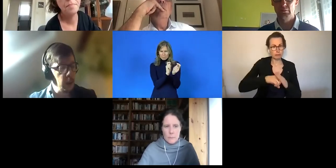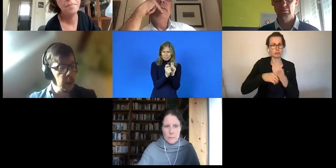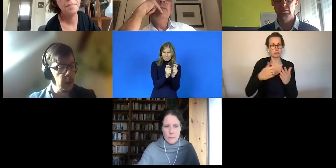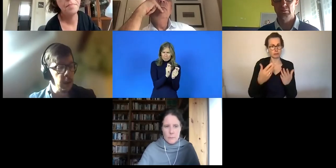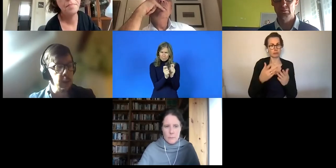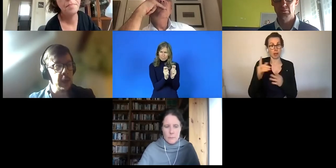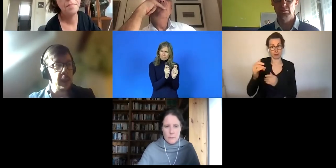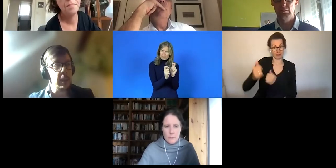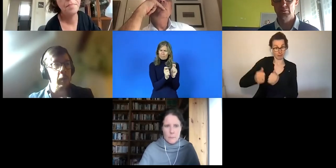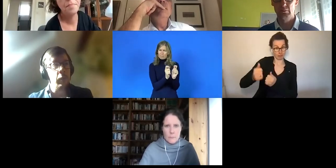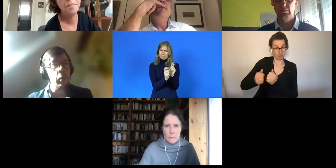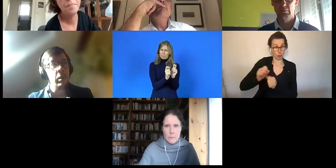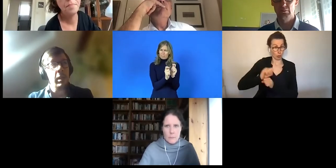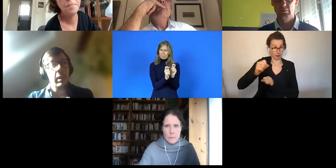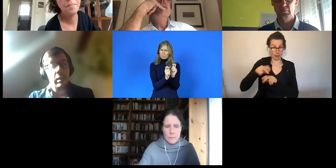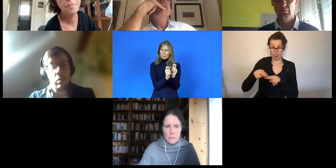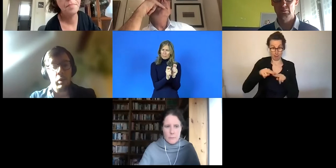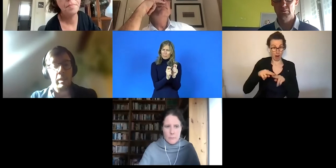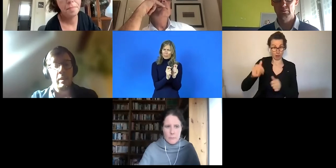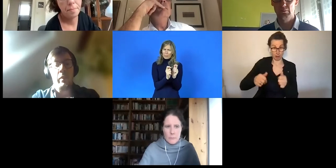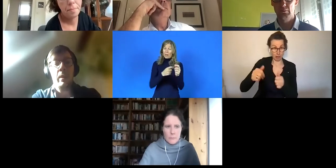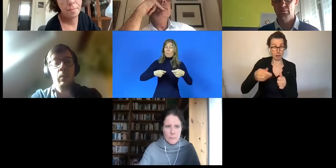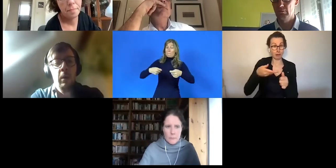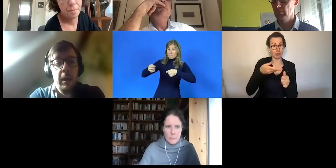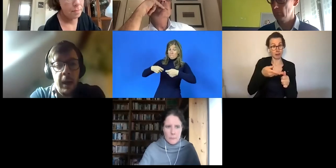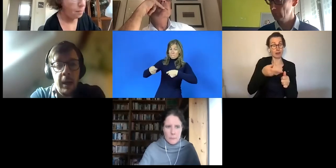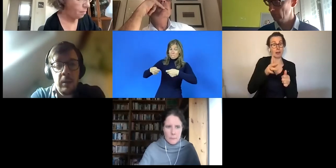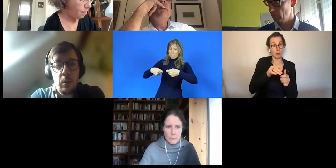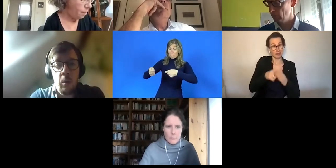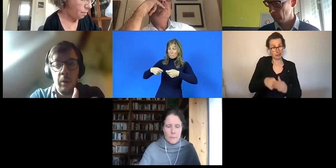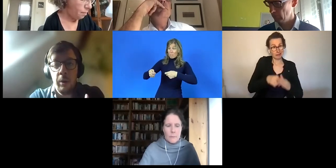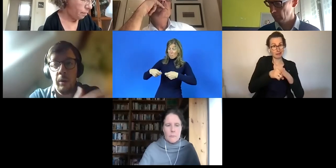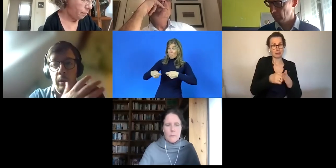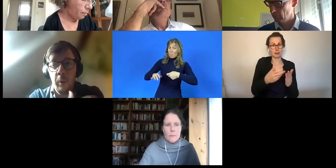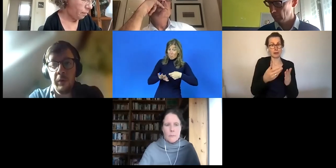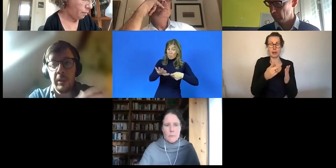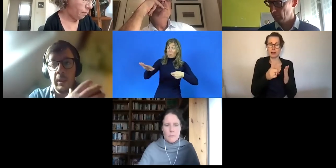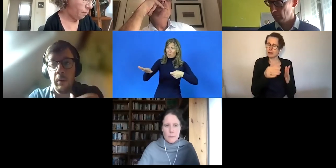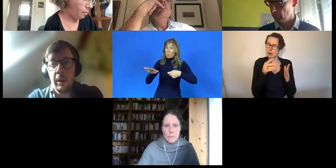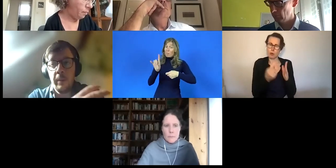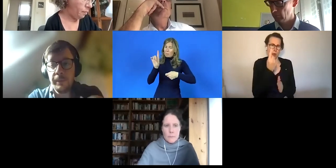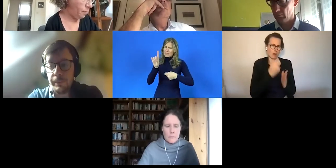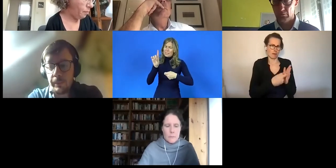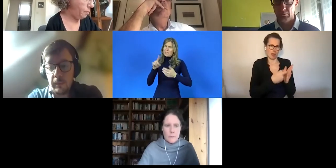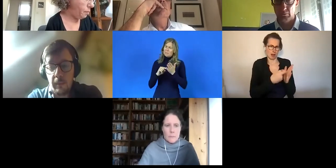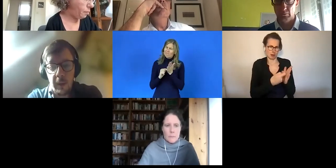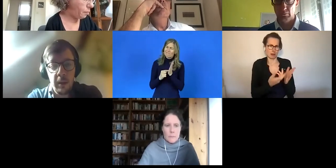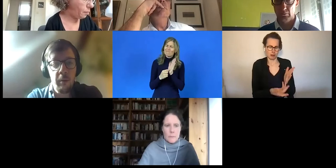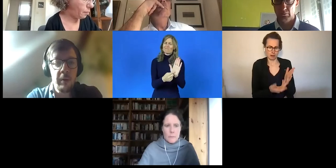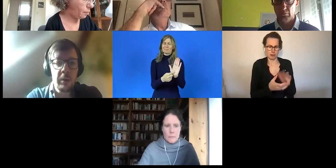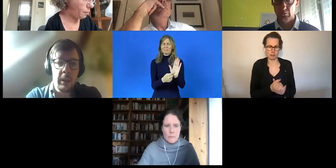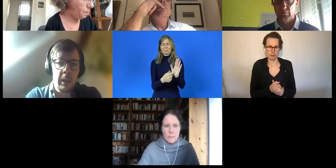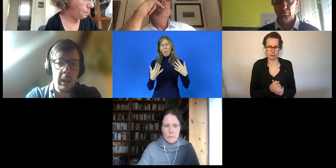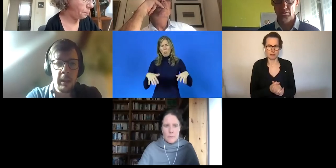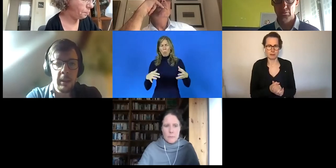um dann tatsächlich wettbewerbsfähig auf dem Markt bestehen zu können. Und dabei